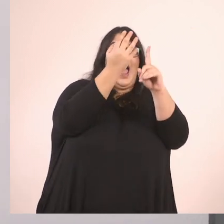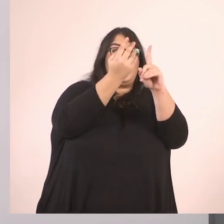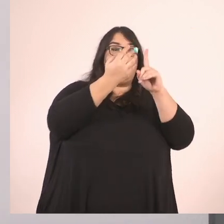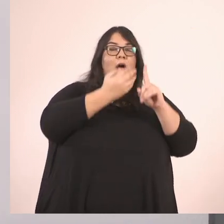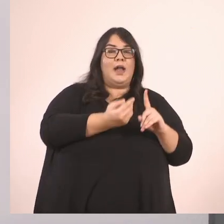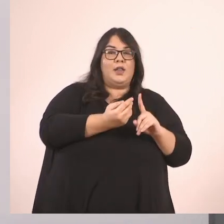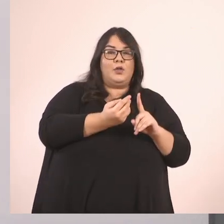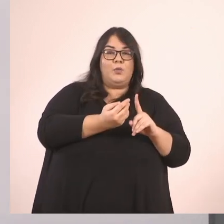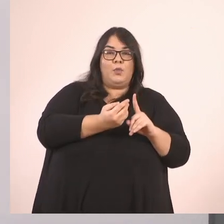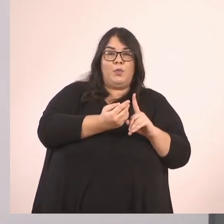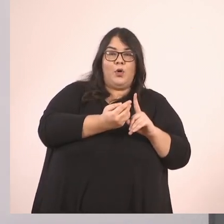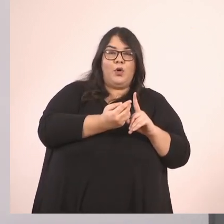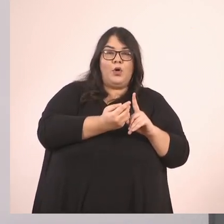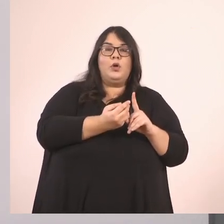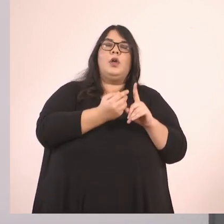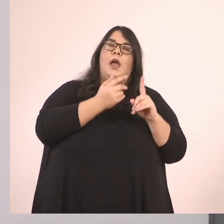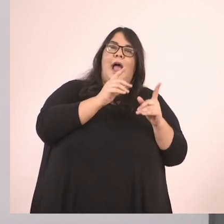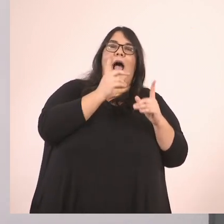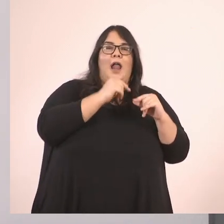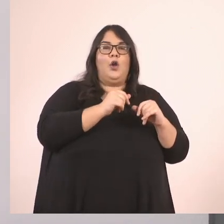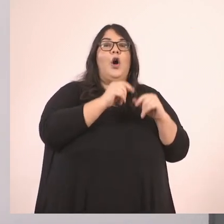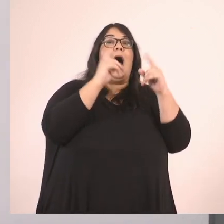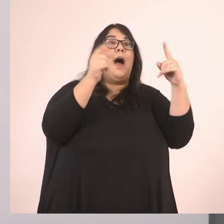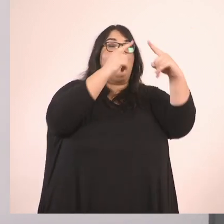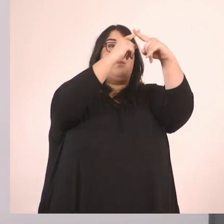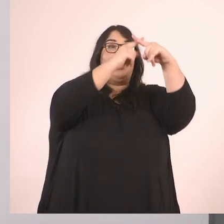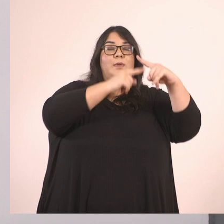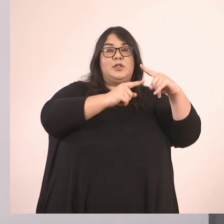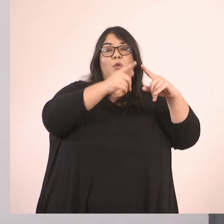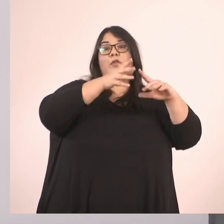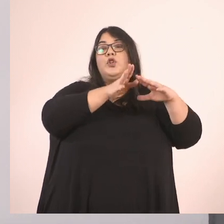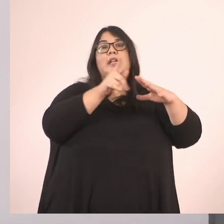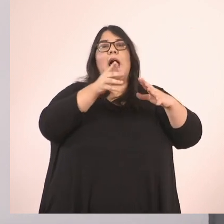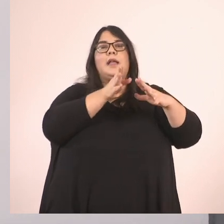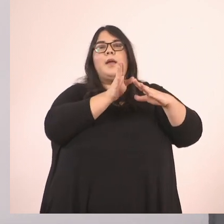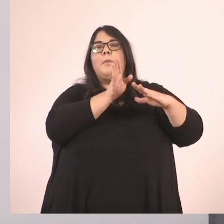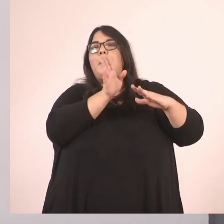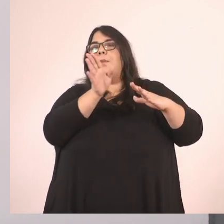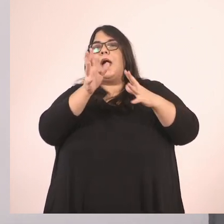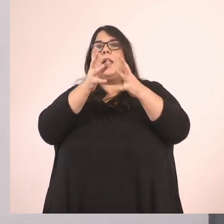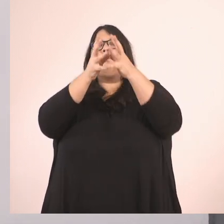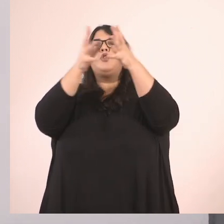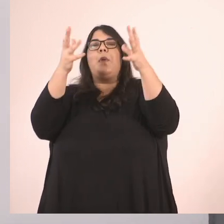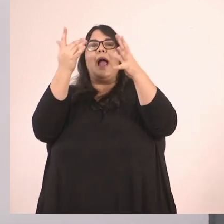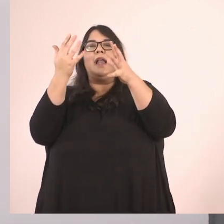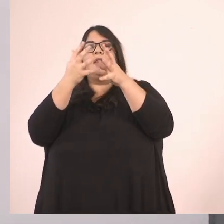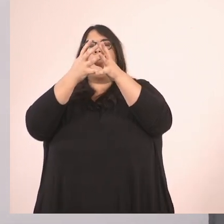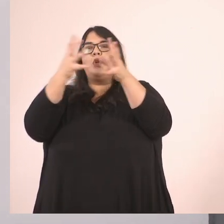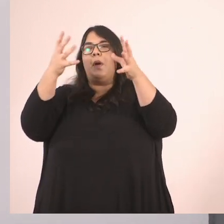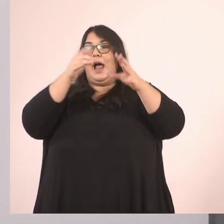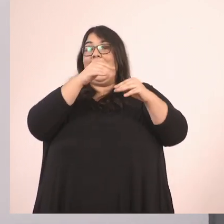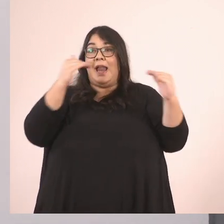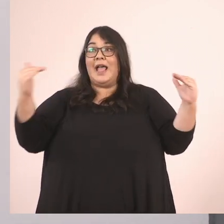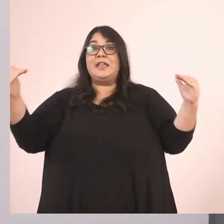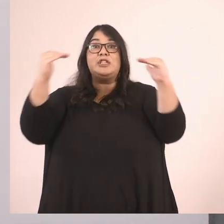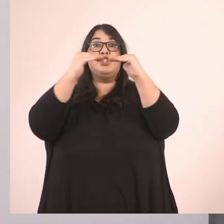από τον πλοπλασιασμό θα προκύψει ένα κλάσμα με μεγαλύτερους όρους. Με τη διαίρεση